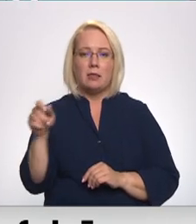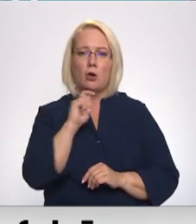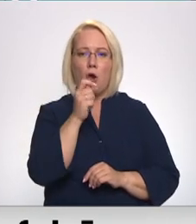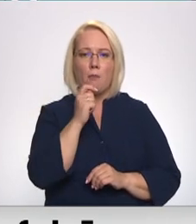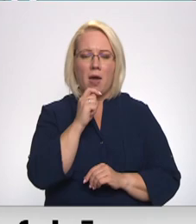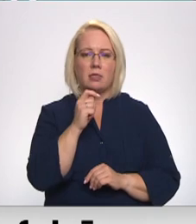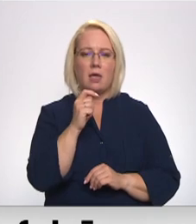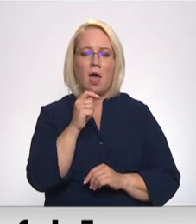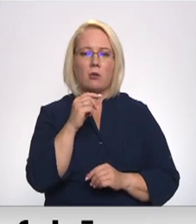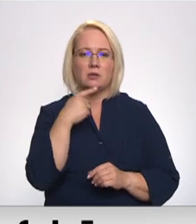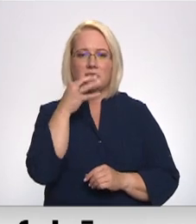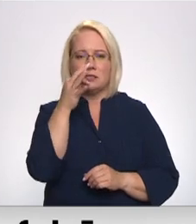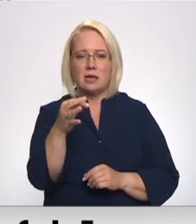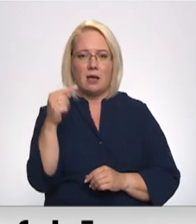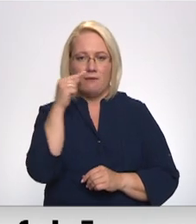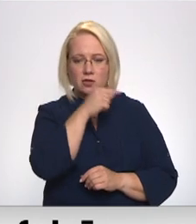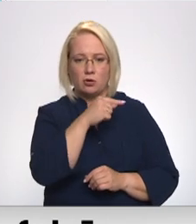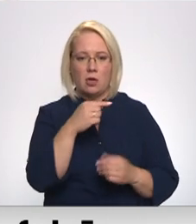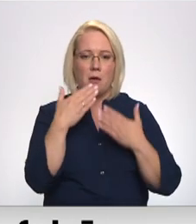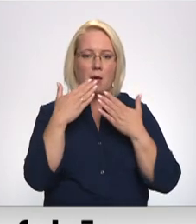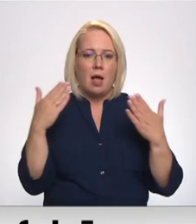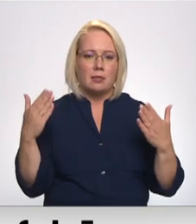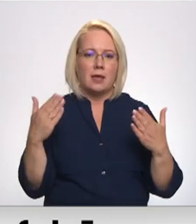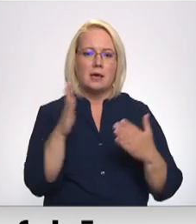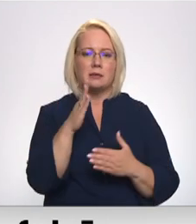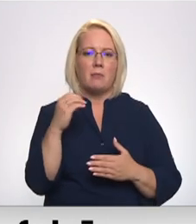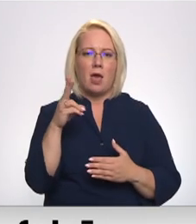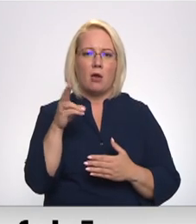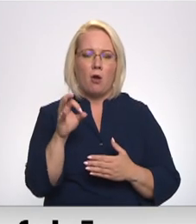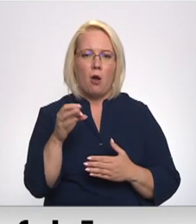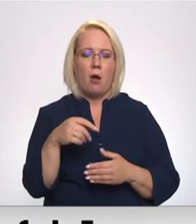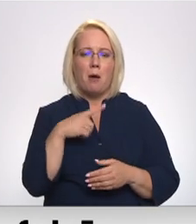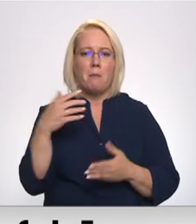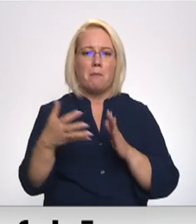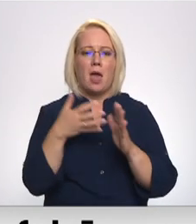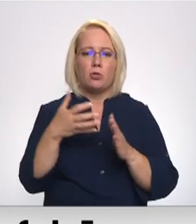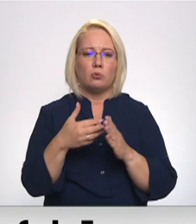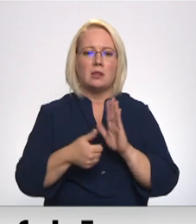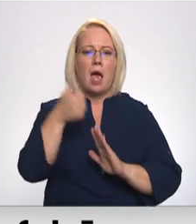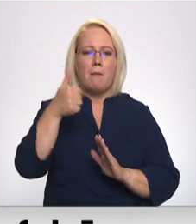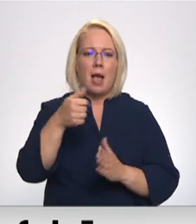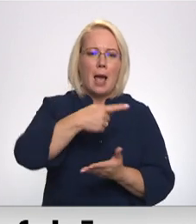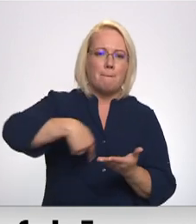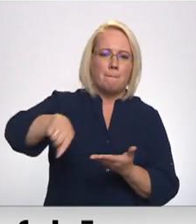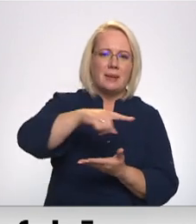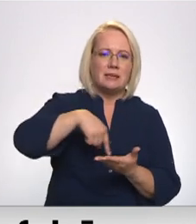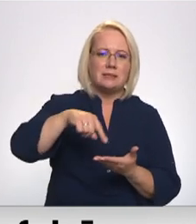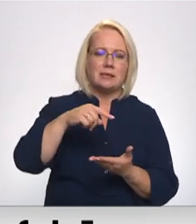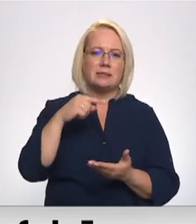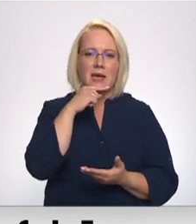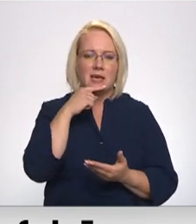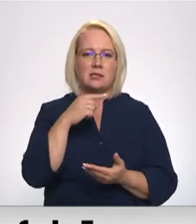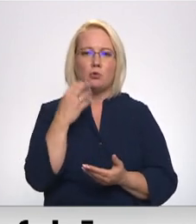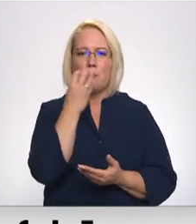neslēpju vilšanos. Paldies, Beko! Mums pietrūks labākās picas Cēsijas un piparmētru saldējums.